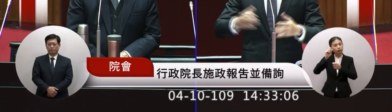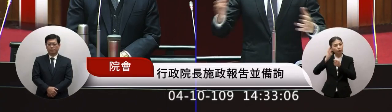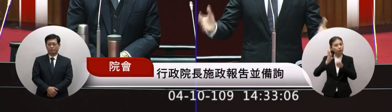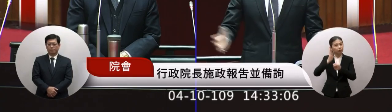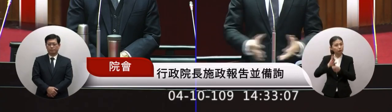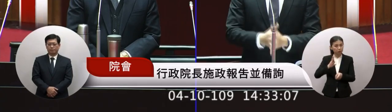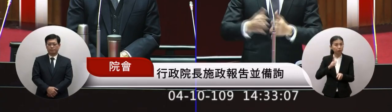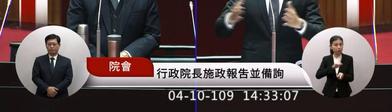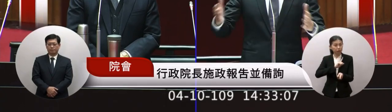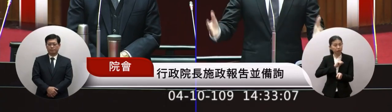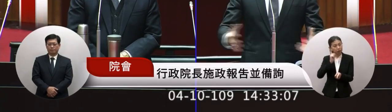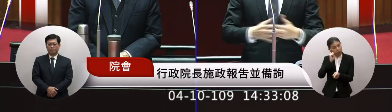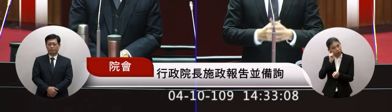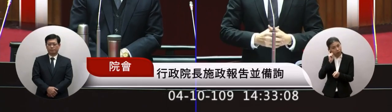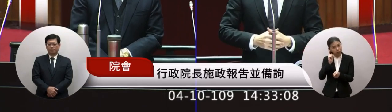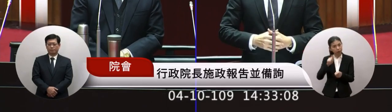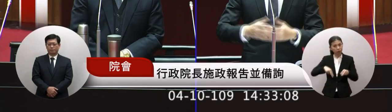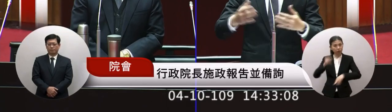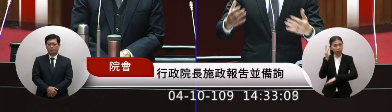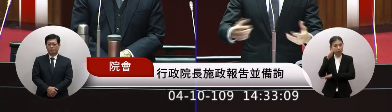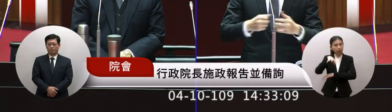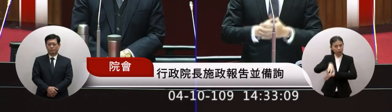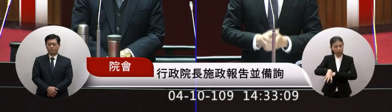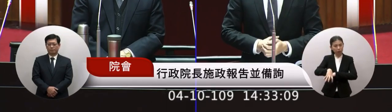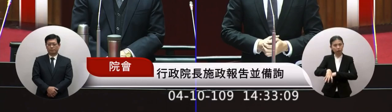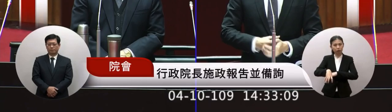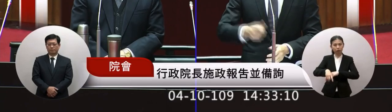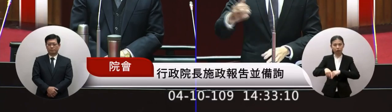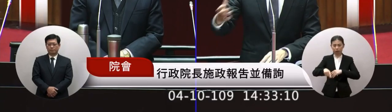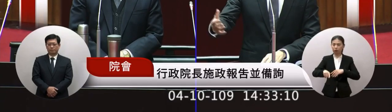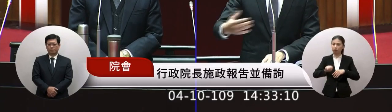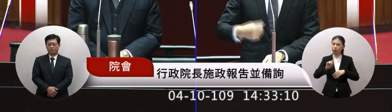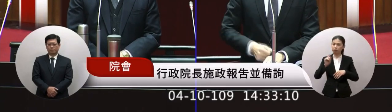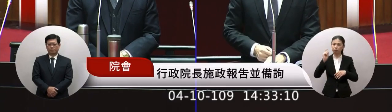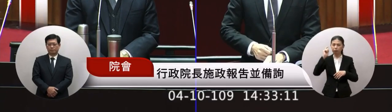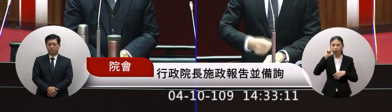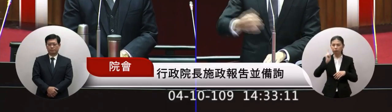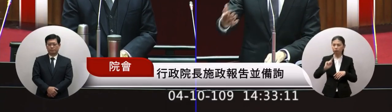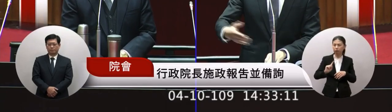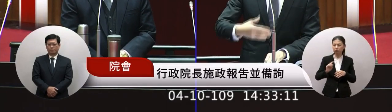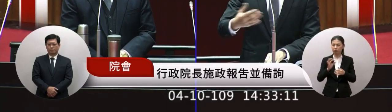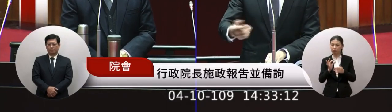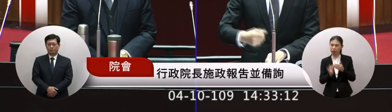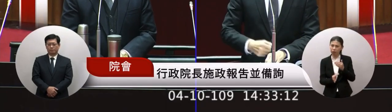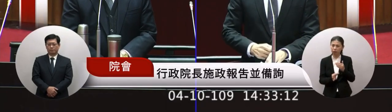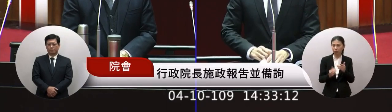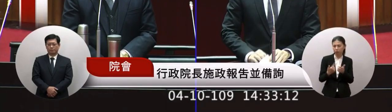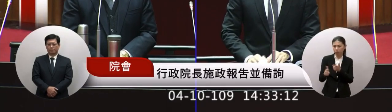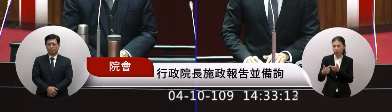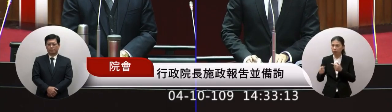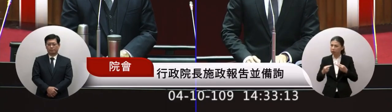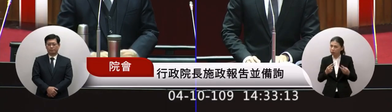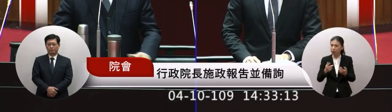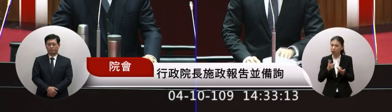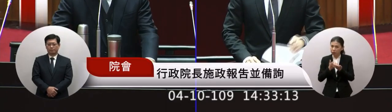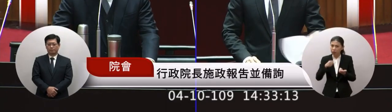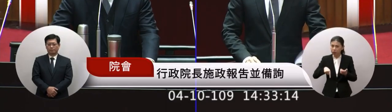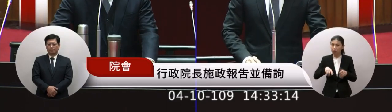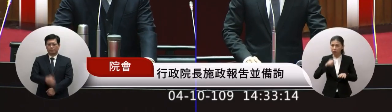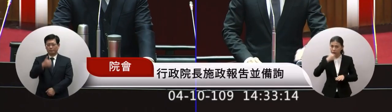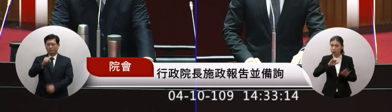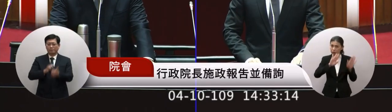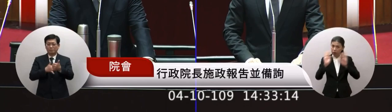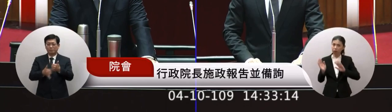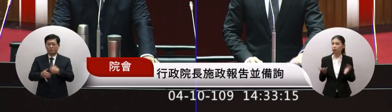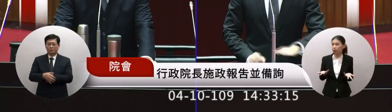你會覺得說有什麼我們的這個行政機關可能要有這些的工作可以來這個精力可以來推薦感謝